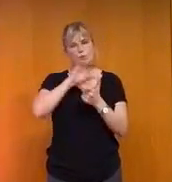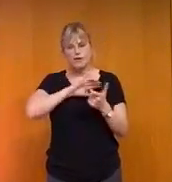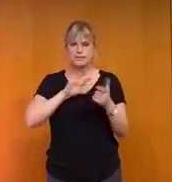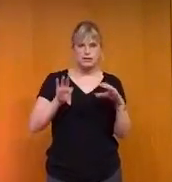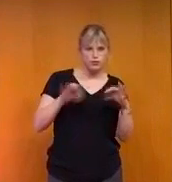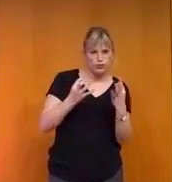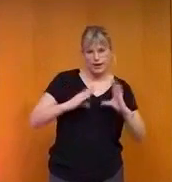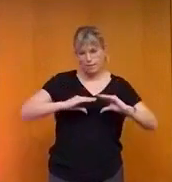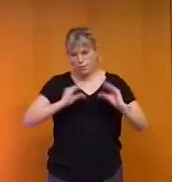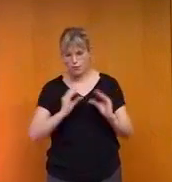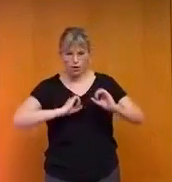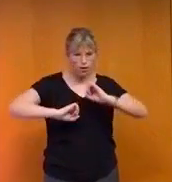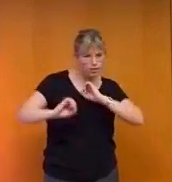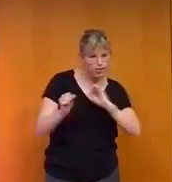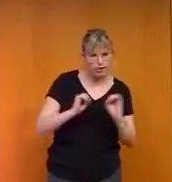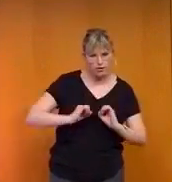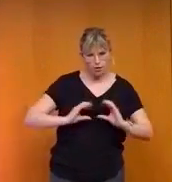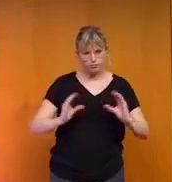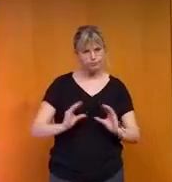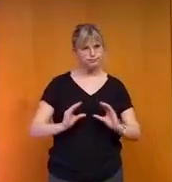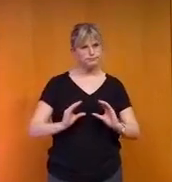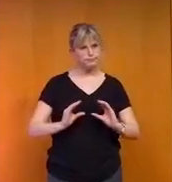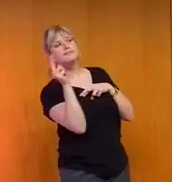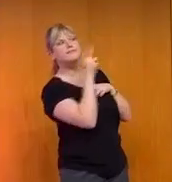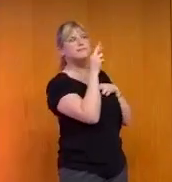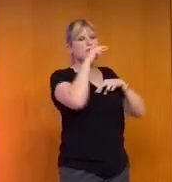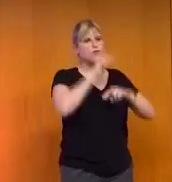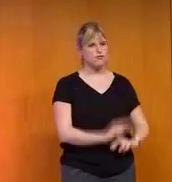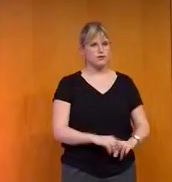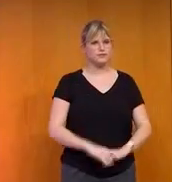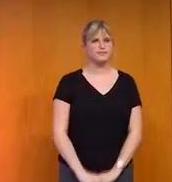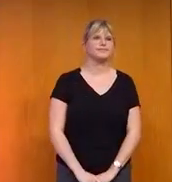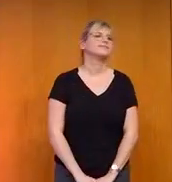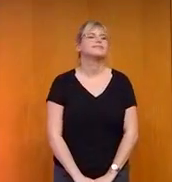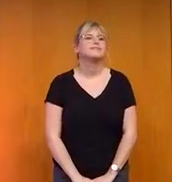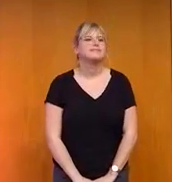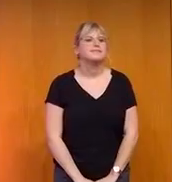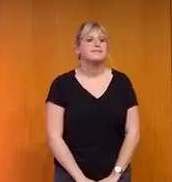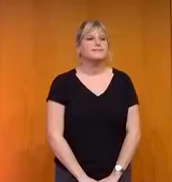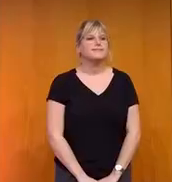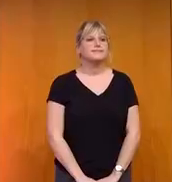du diaphragme qui vibre comme lorsqu'on rigole. On inspire !